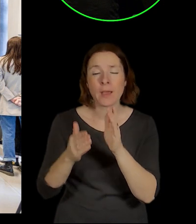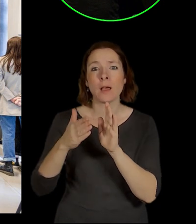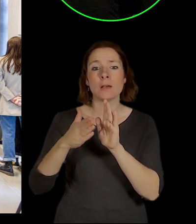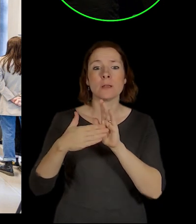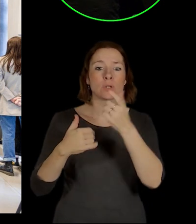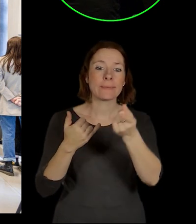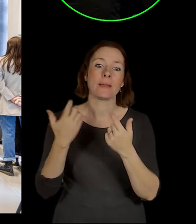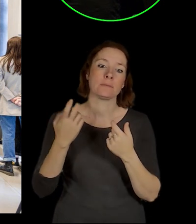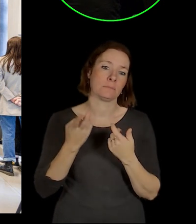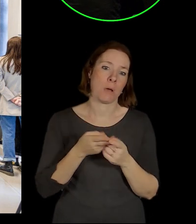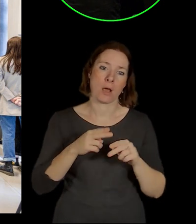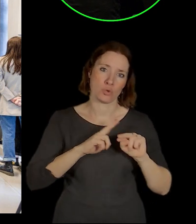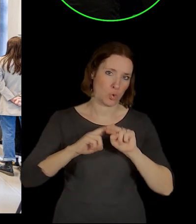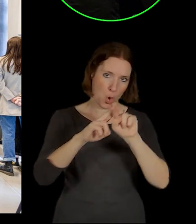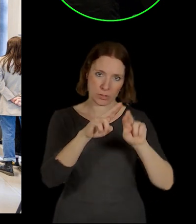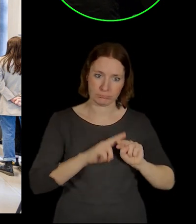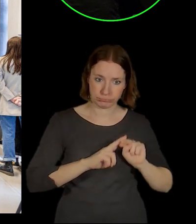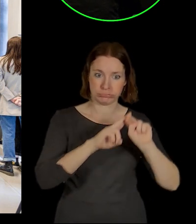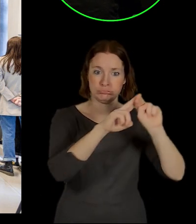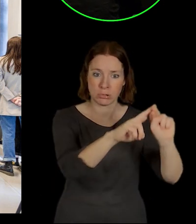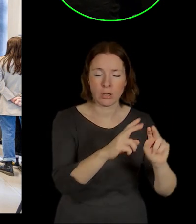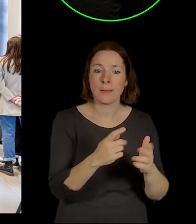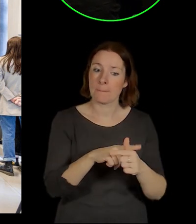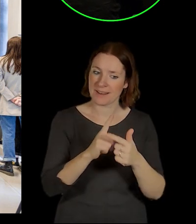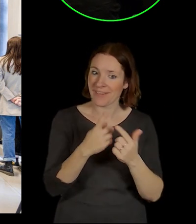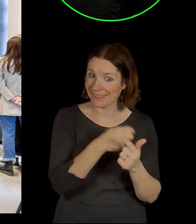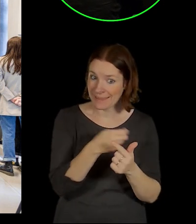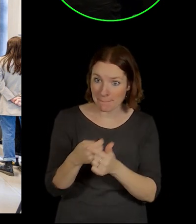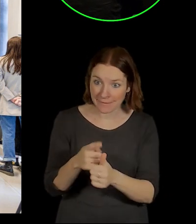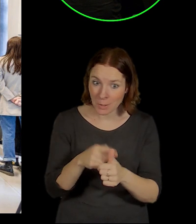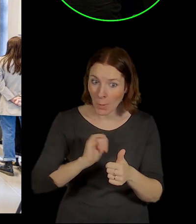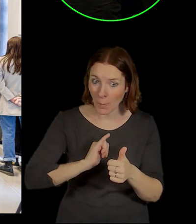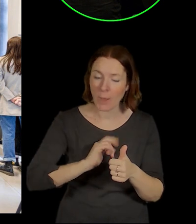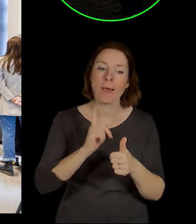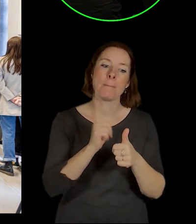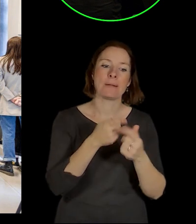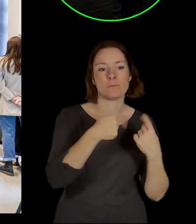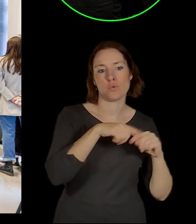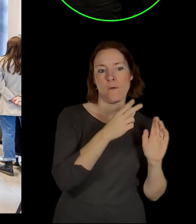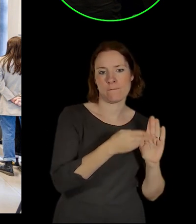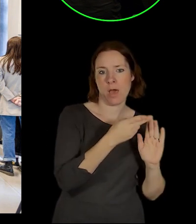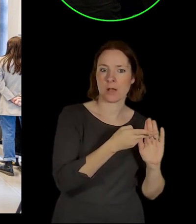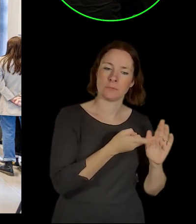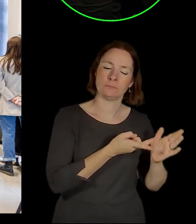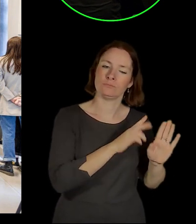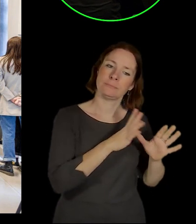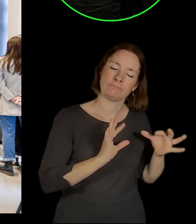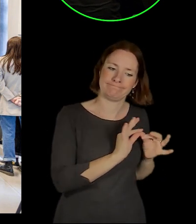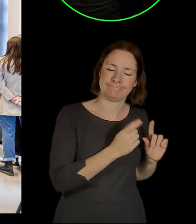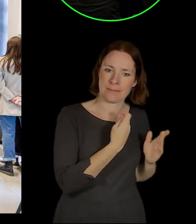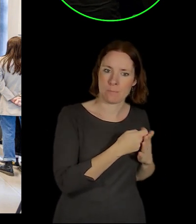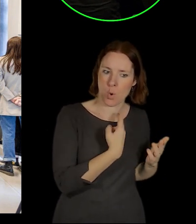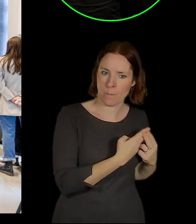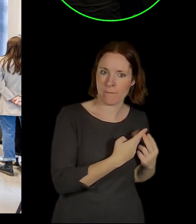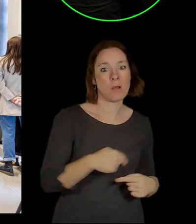eskalátory, tak máme je ve dvou standardech. Jeden standard je zprávy železnic, jeden standard je dopravních podniků. Prostě neexistuje